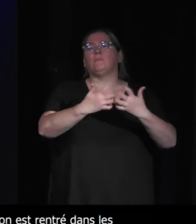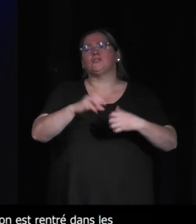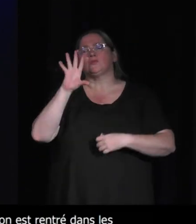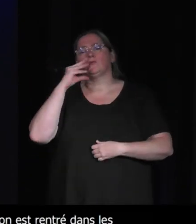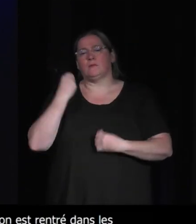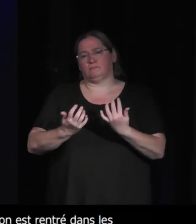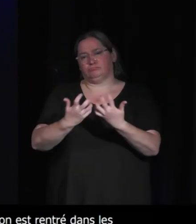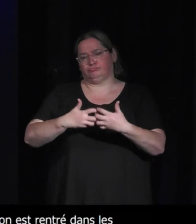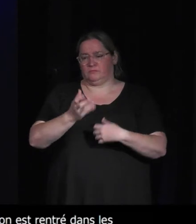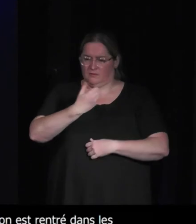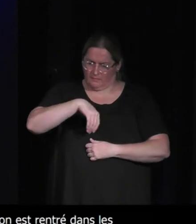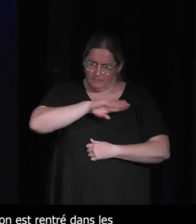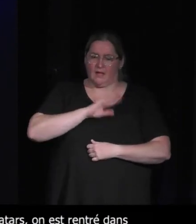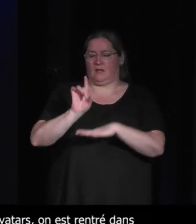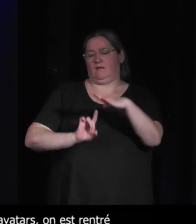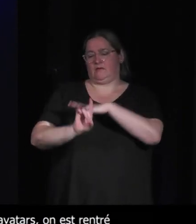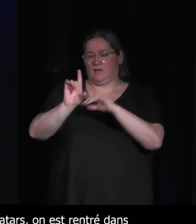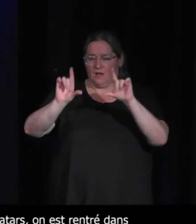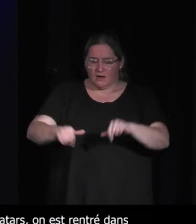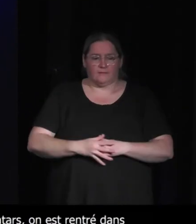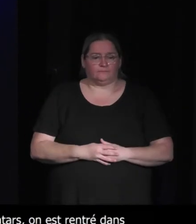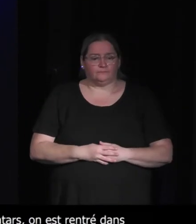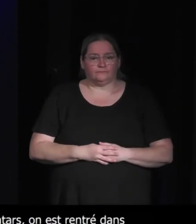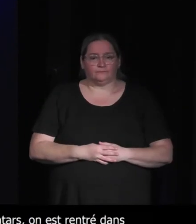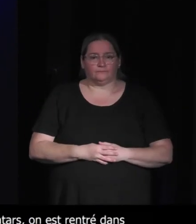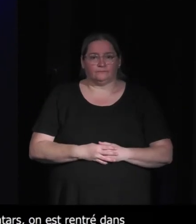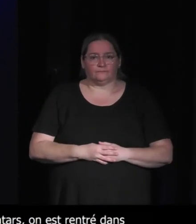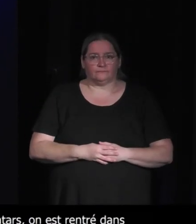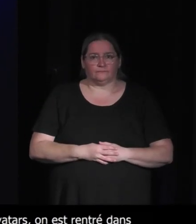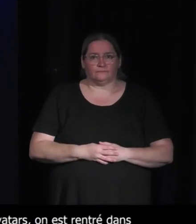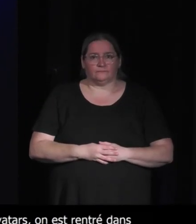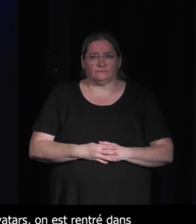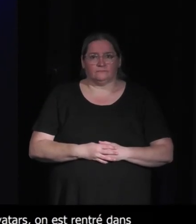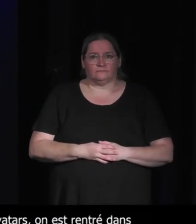culturelles que l'on voit apparaître sont énormément sur l'émotion